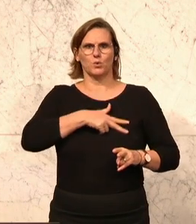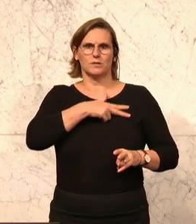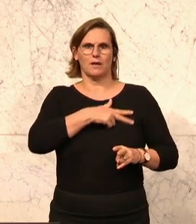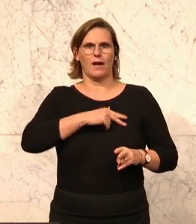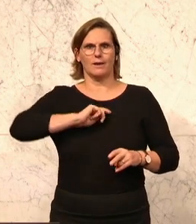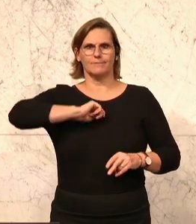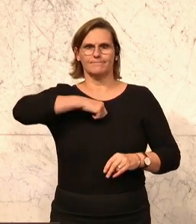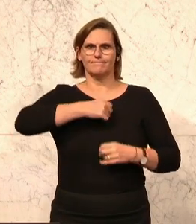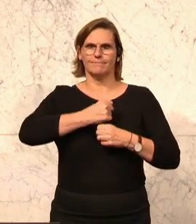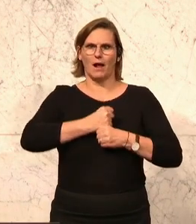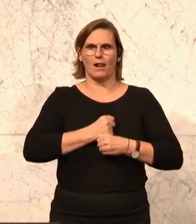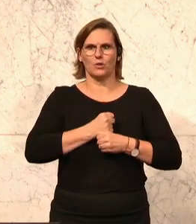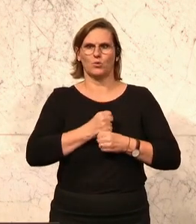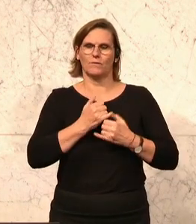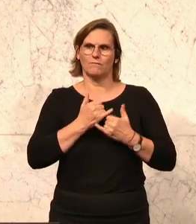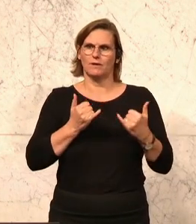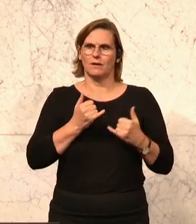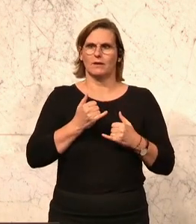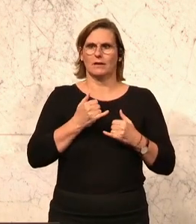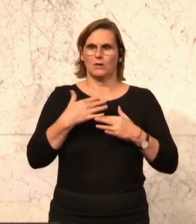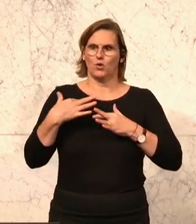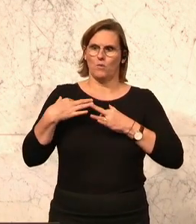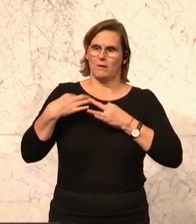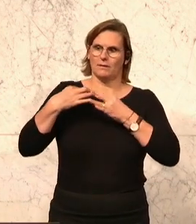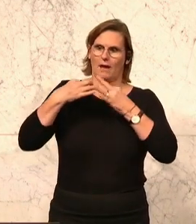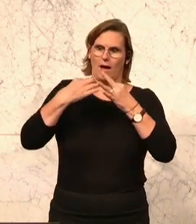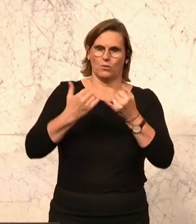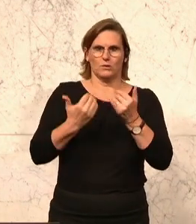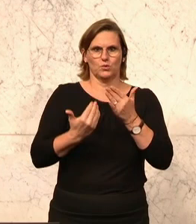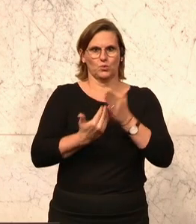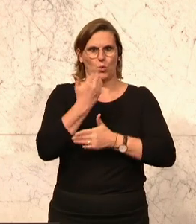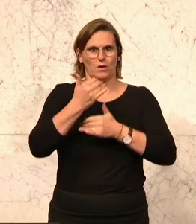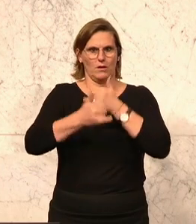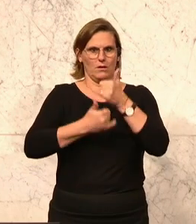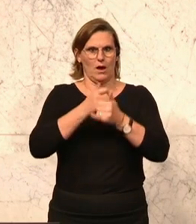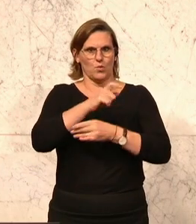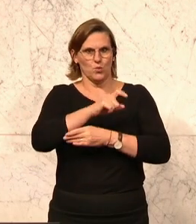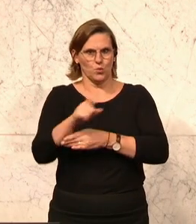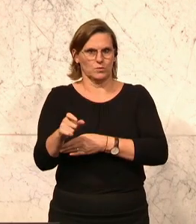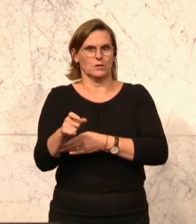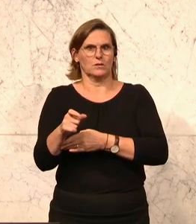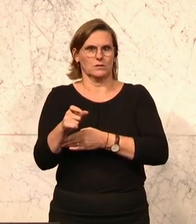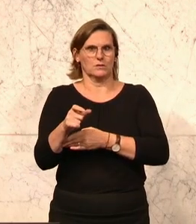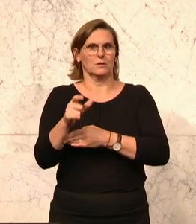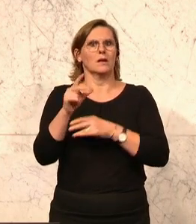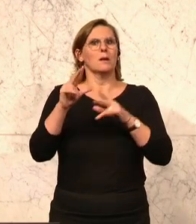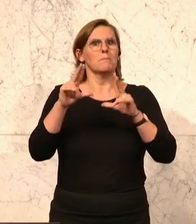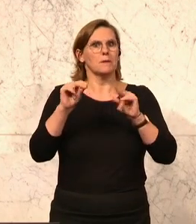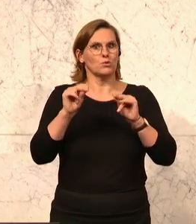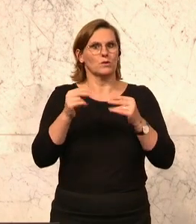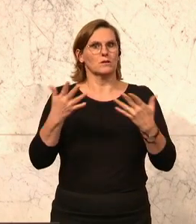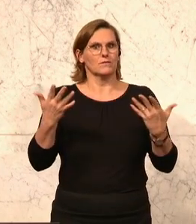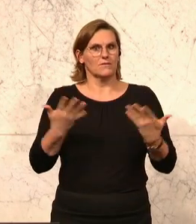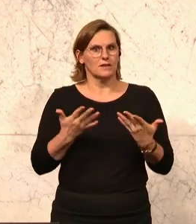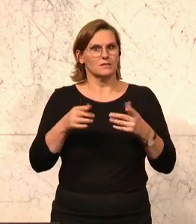nationale Sicherheitsverständnis auch endlich in das 21. Jahrhundert zu bringen, zu hieven. Und das bedeutet, und das muss es,